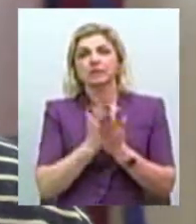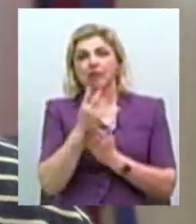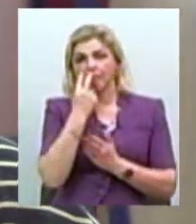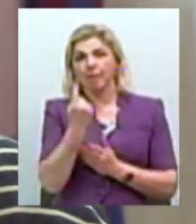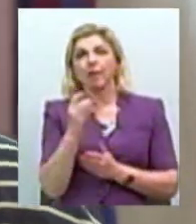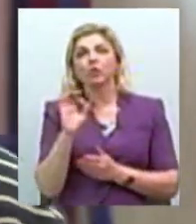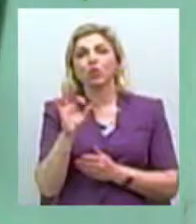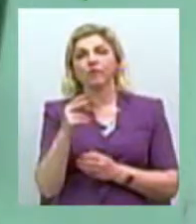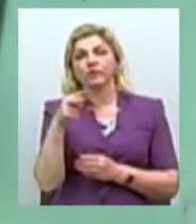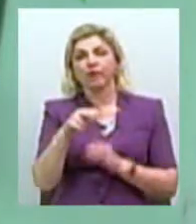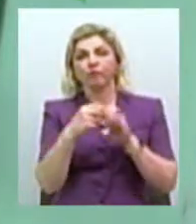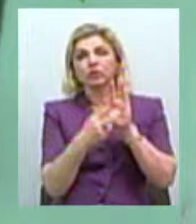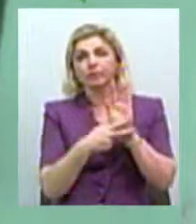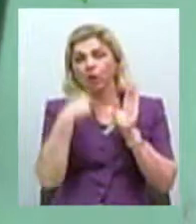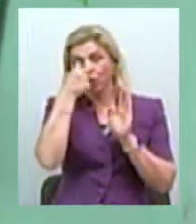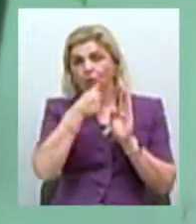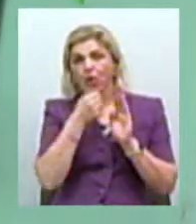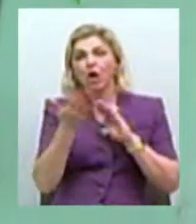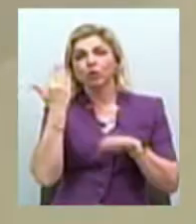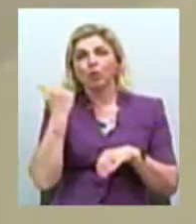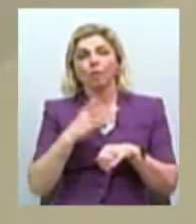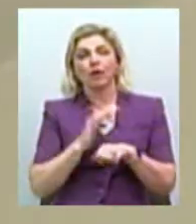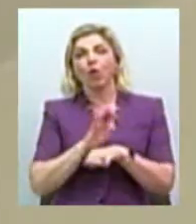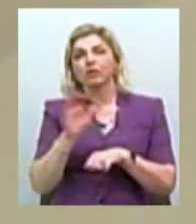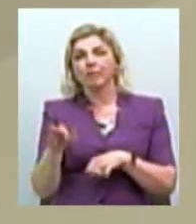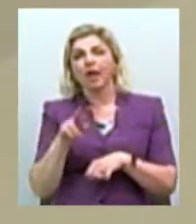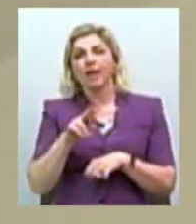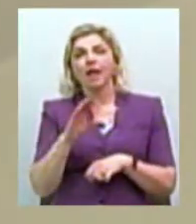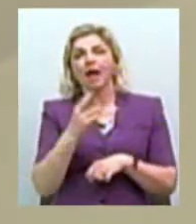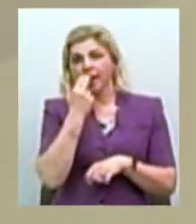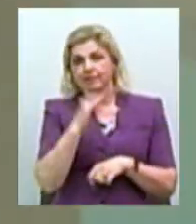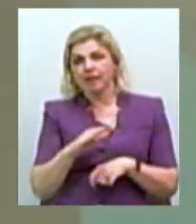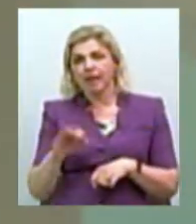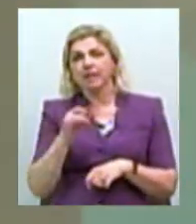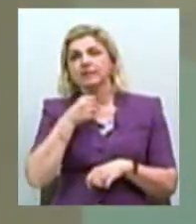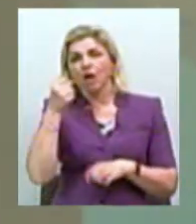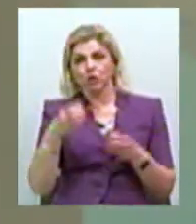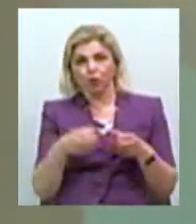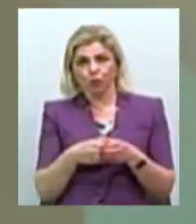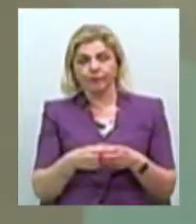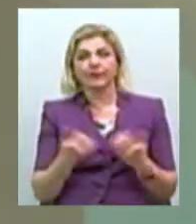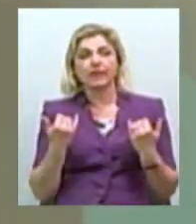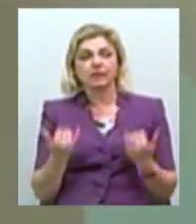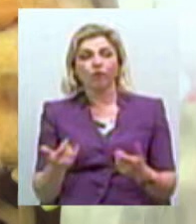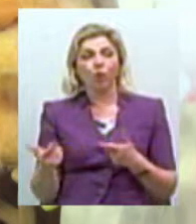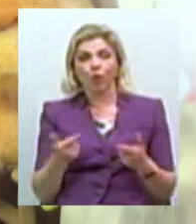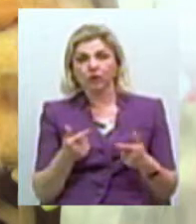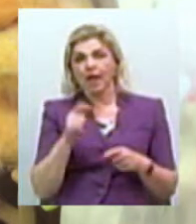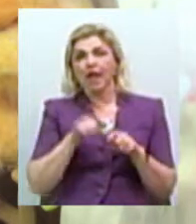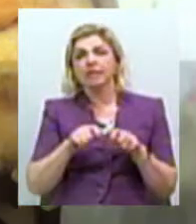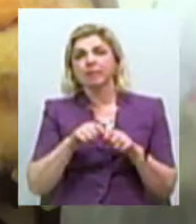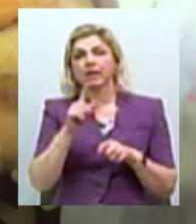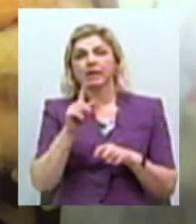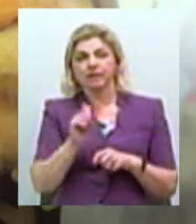2018 року. Тоді ж евакуювали ясельну та старшу групи. На сьогоднішній готова експертиза,